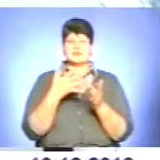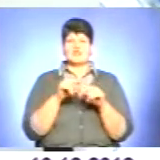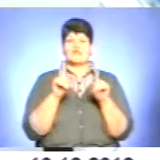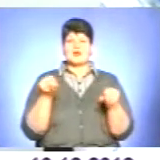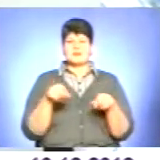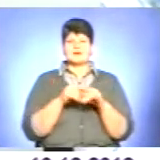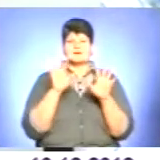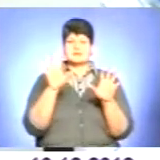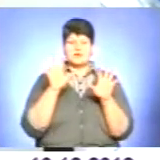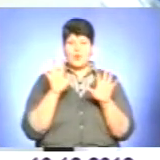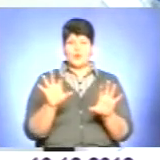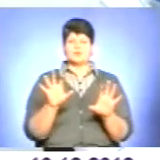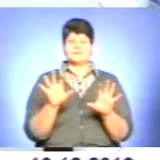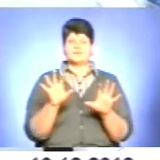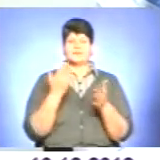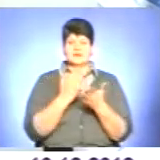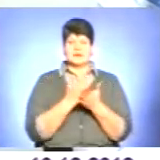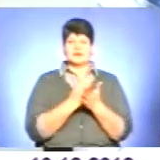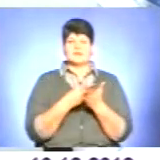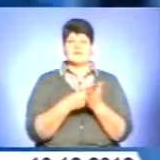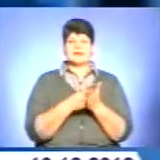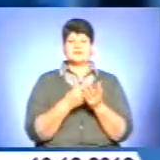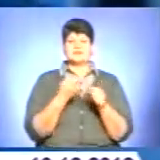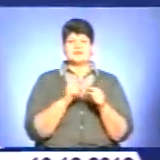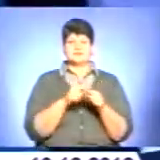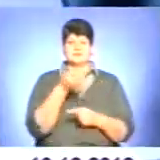яким визначено відносно вартості кожного препарату.